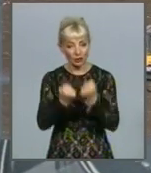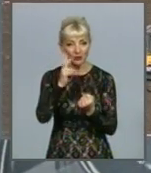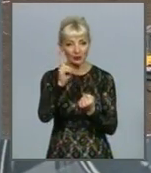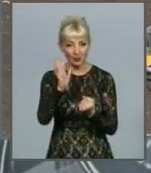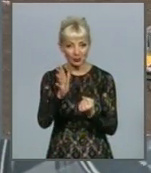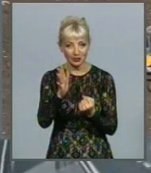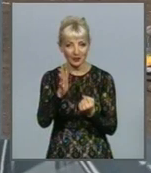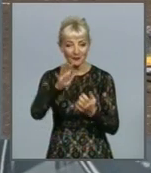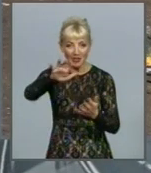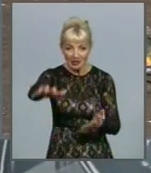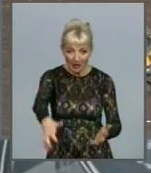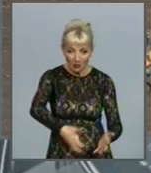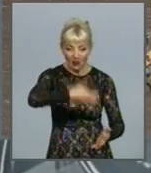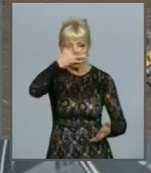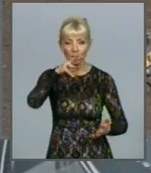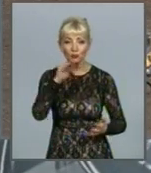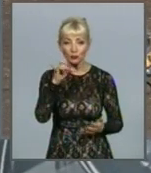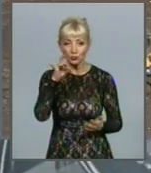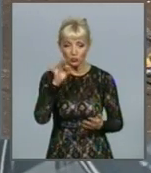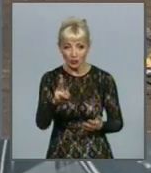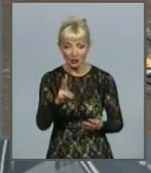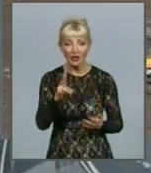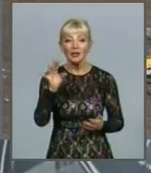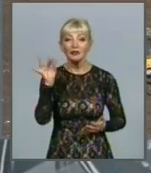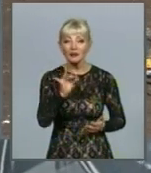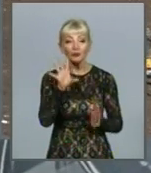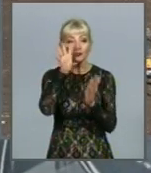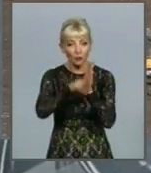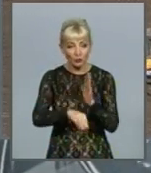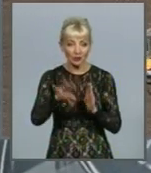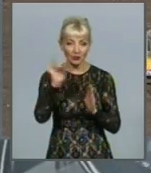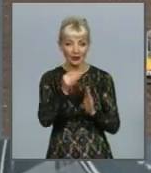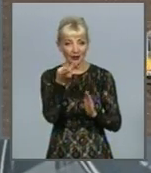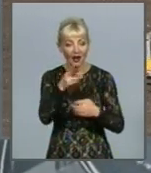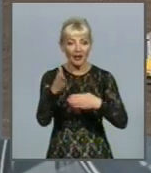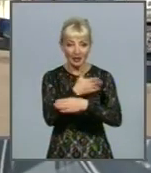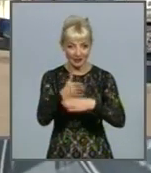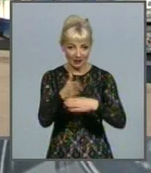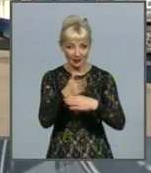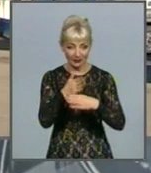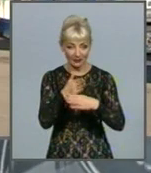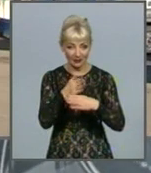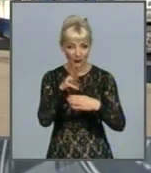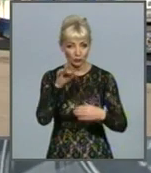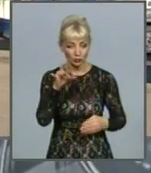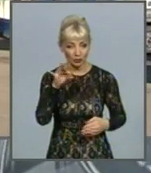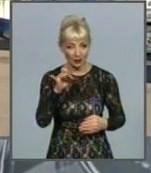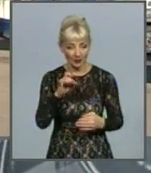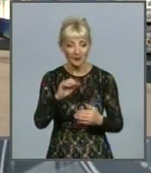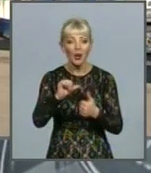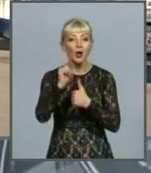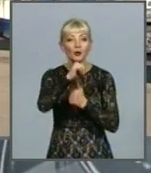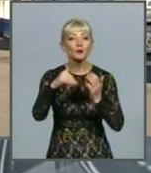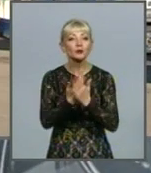мусор. Нам потрібно покупати нові машини, які будуть збирати мусор, в тому числі і для роздільного збору мусору. Окрім оновлення автопарку